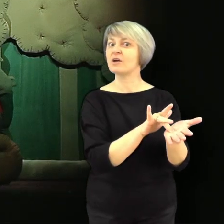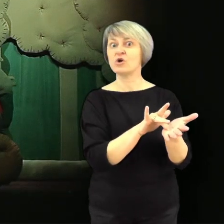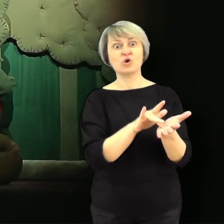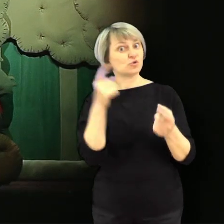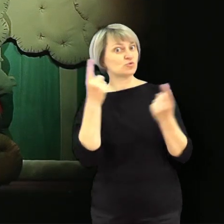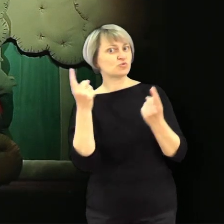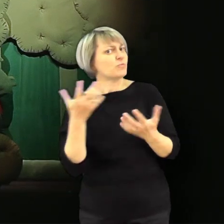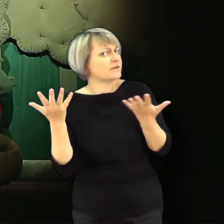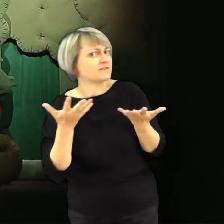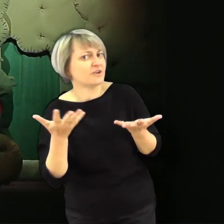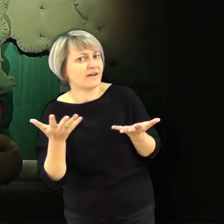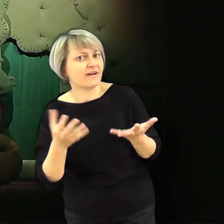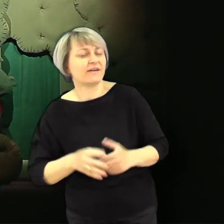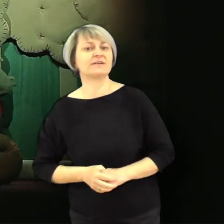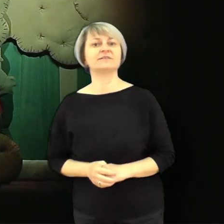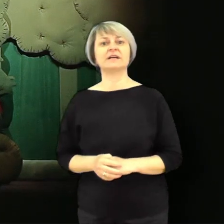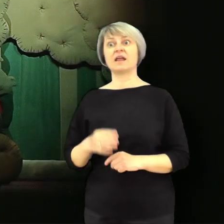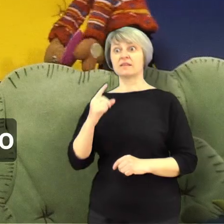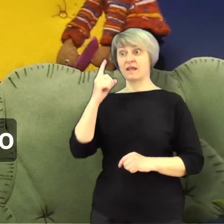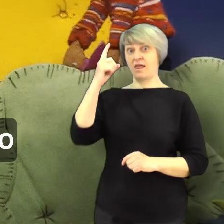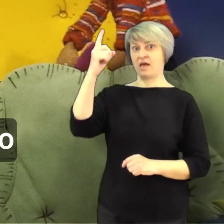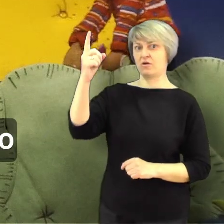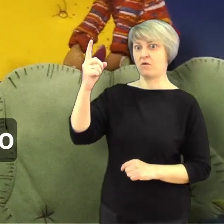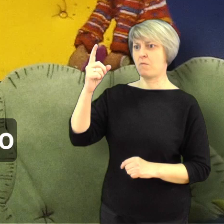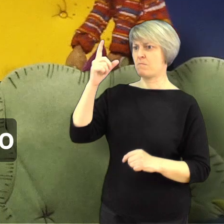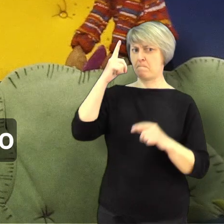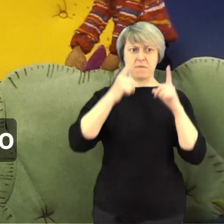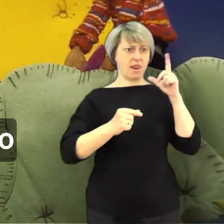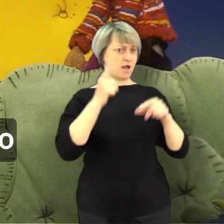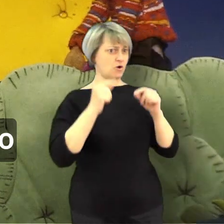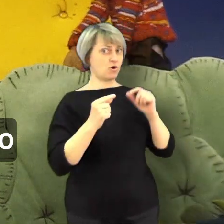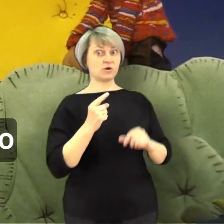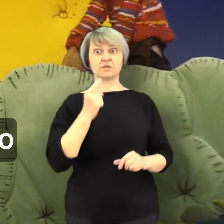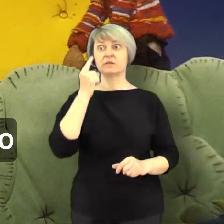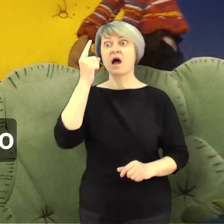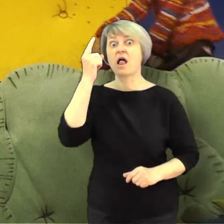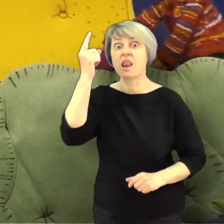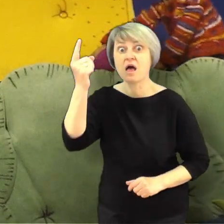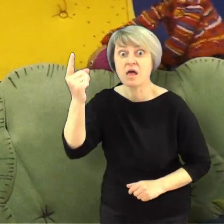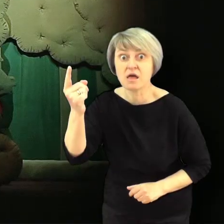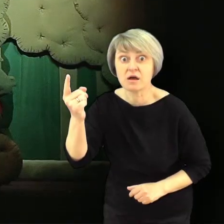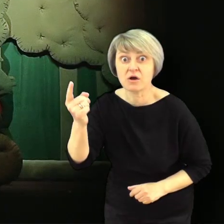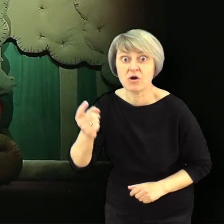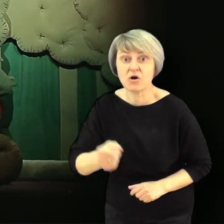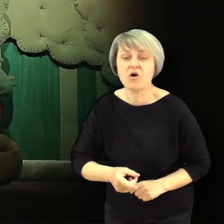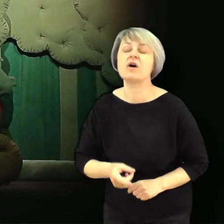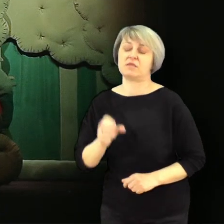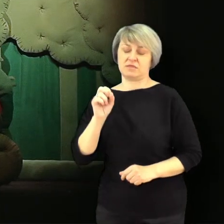znajduje O to świetnie! Psz... Psz... Mleko? Daleko! O,